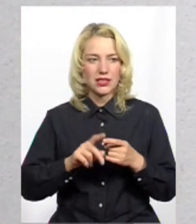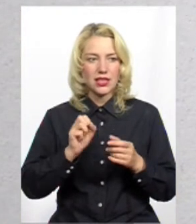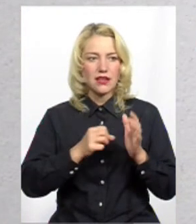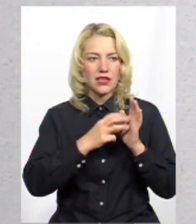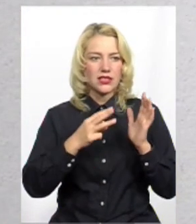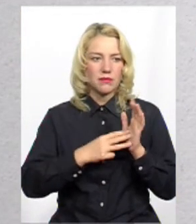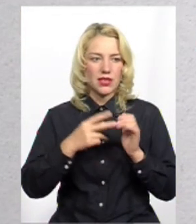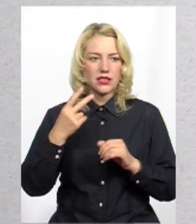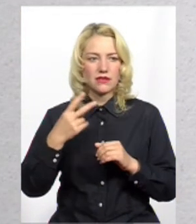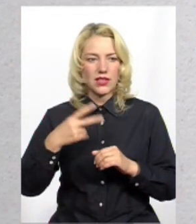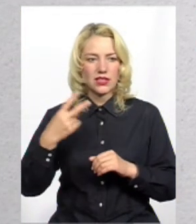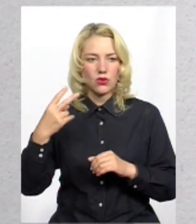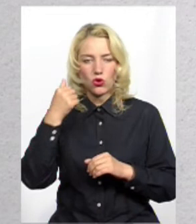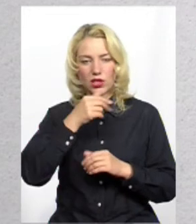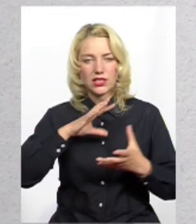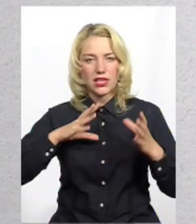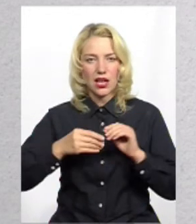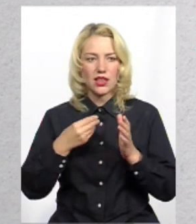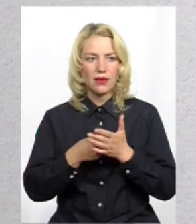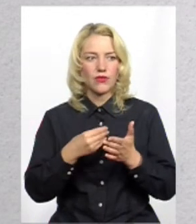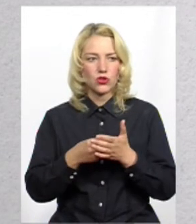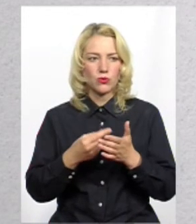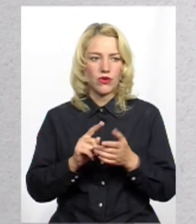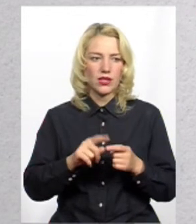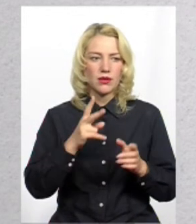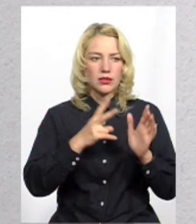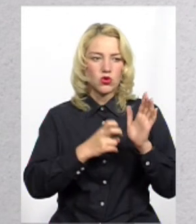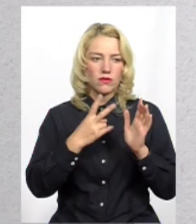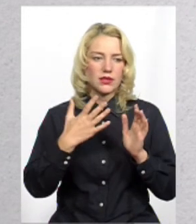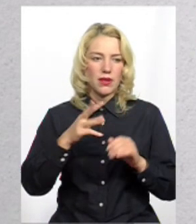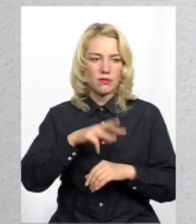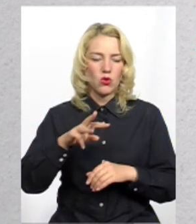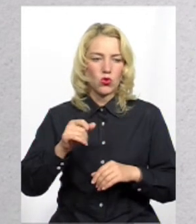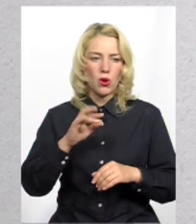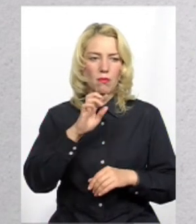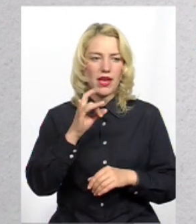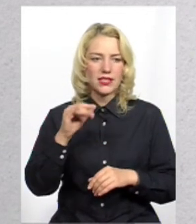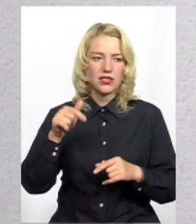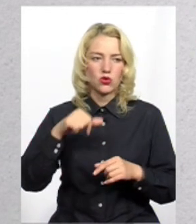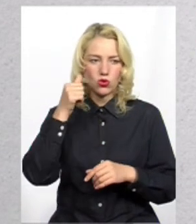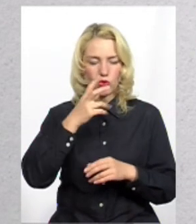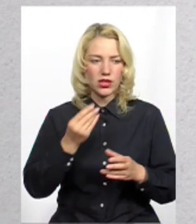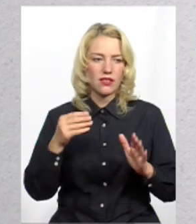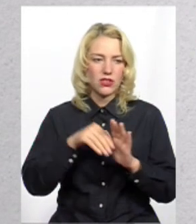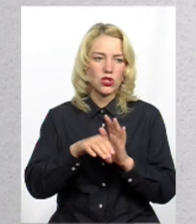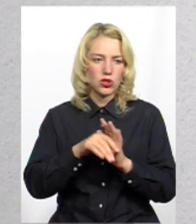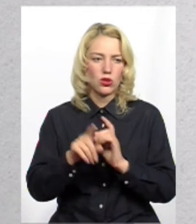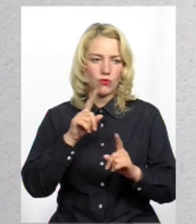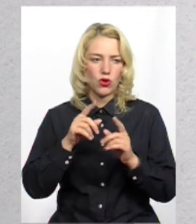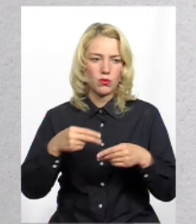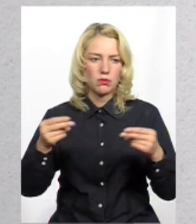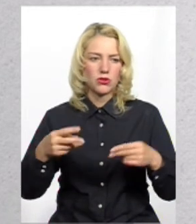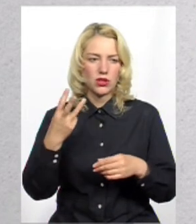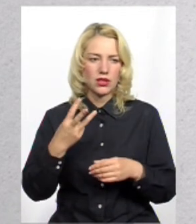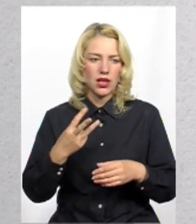-22 роки із загальним фінансуванням 725 мільйонів. У бережні цього року на інвестиційному форумі підписано три меморандуми